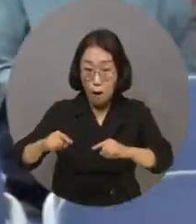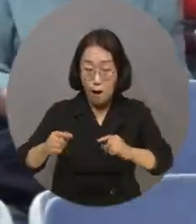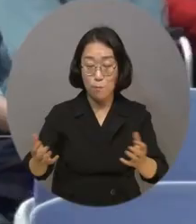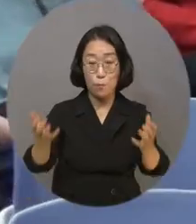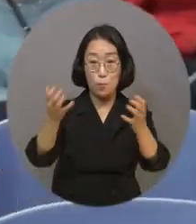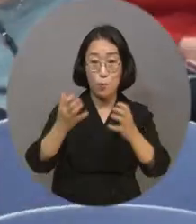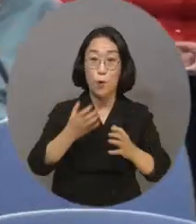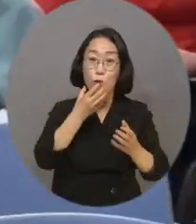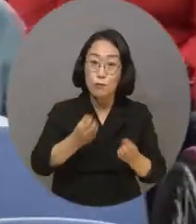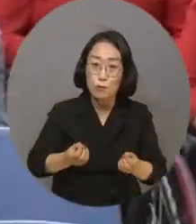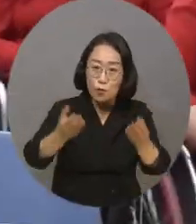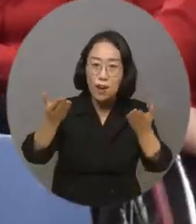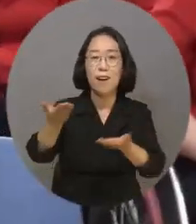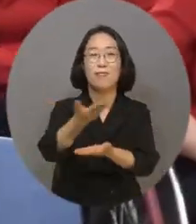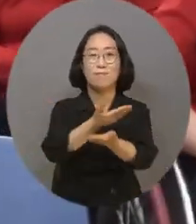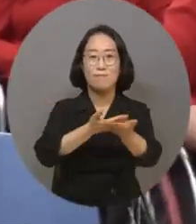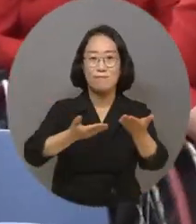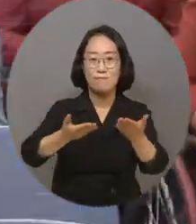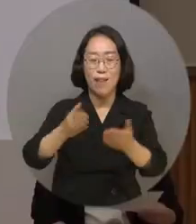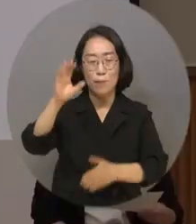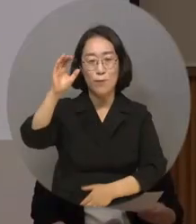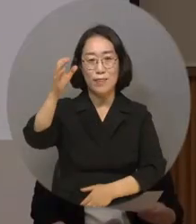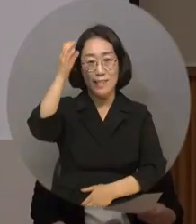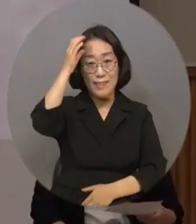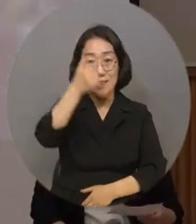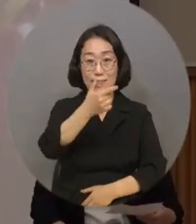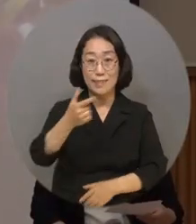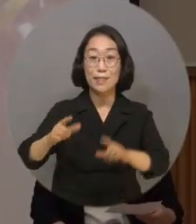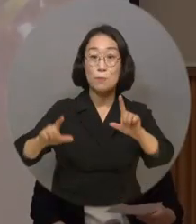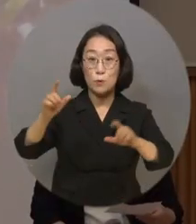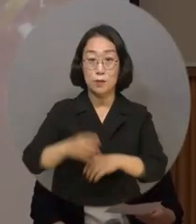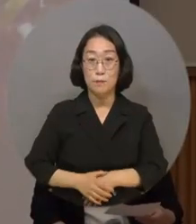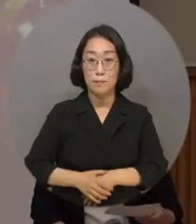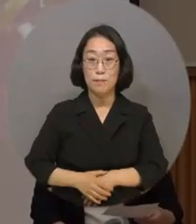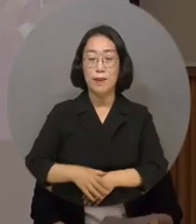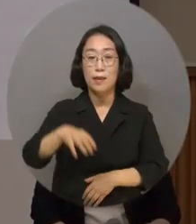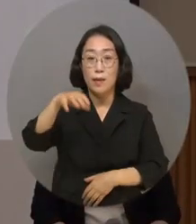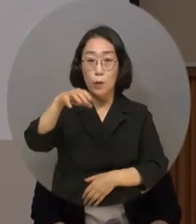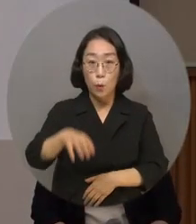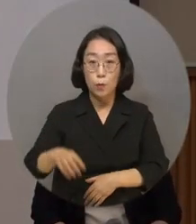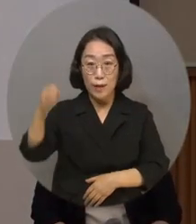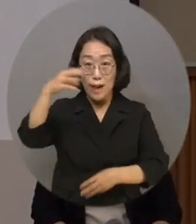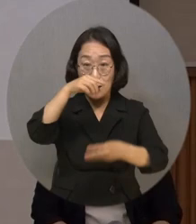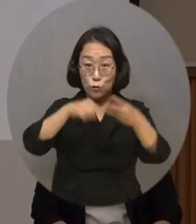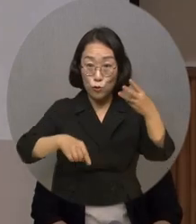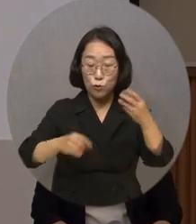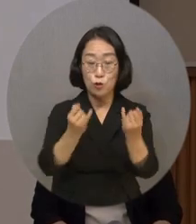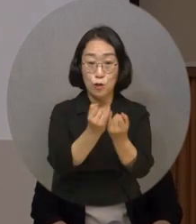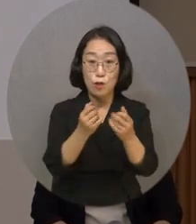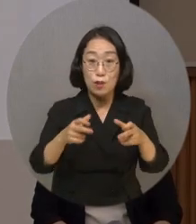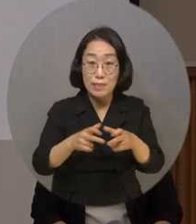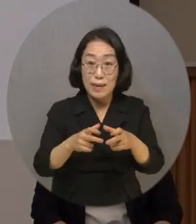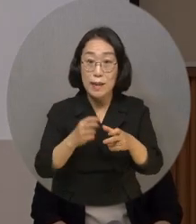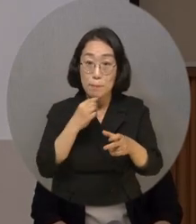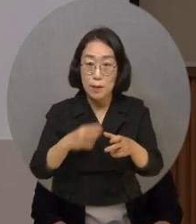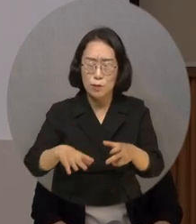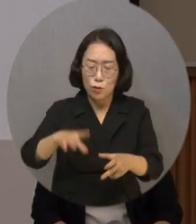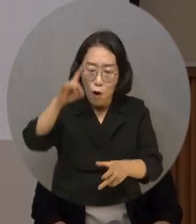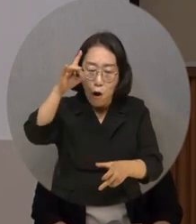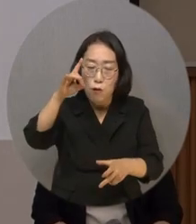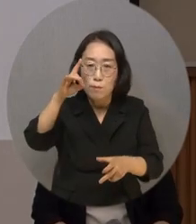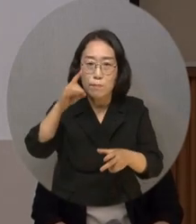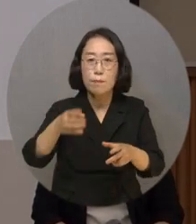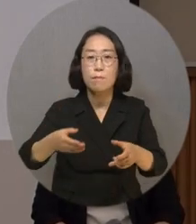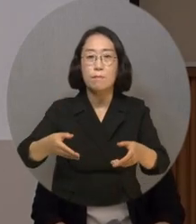앞으로의 활동을 기대하는 모습이었습니다. 어울림센터는 양주시 여성장애인만을 위한 첫 기관으로